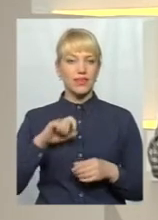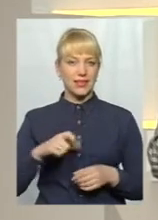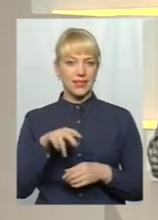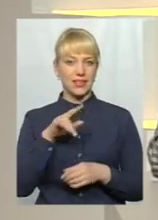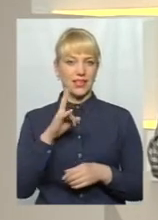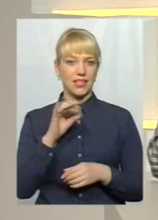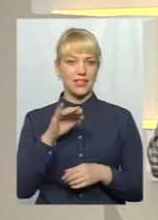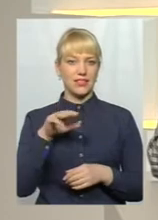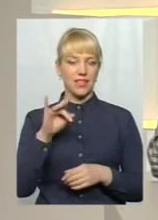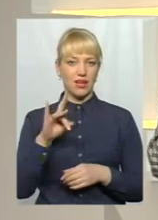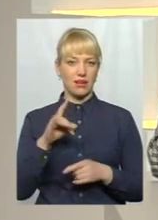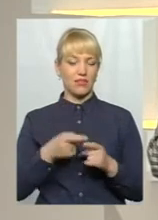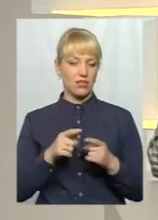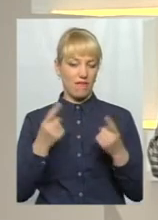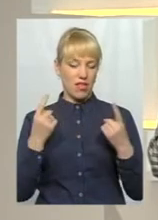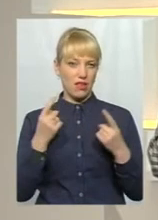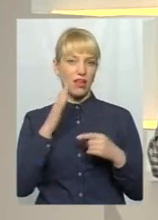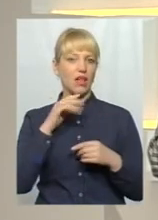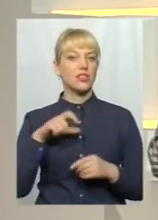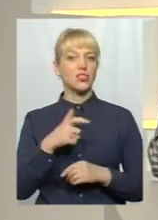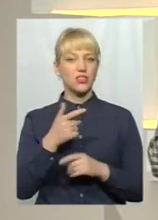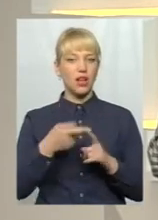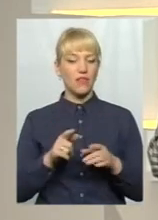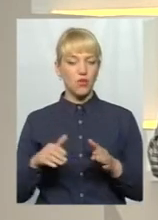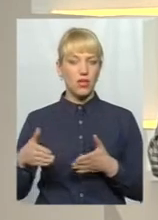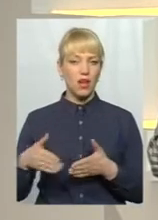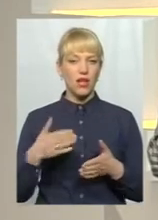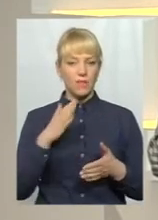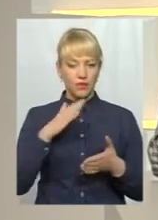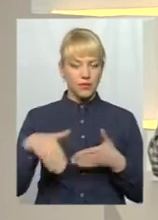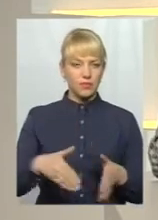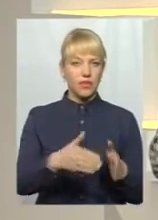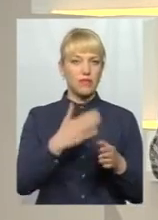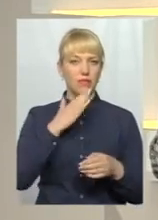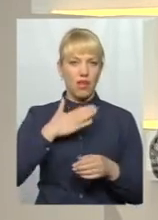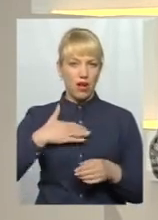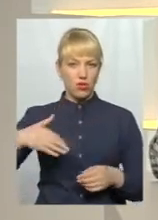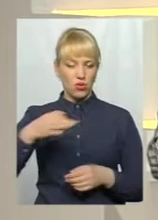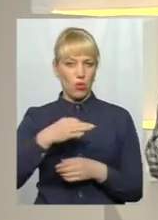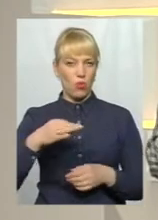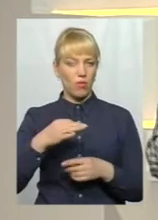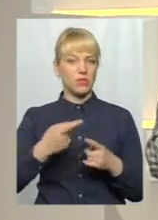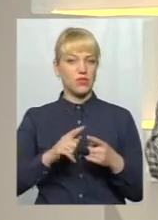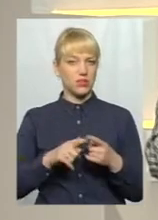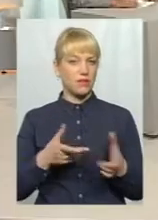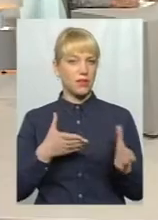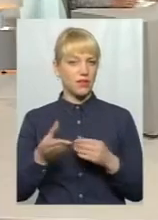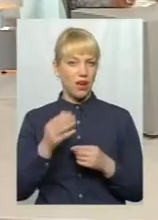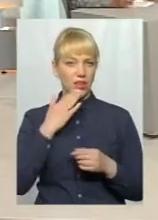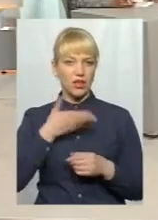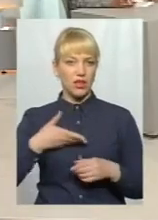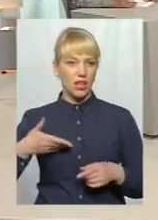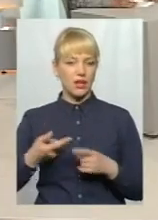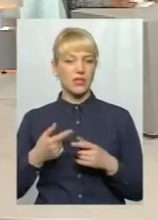все ж таки це велика річка, і вона протікає нашої області, тому тема дуже актуальна для нас. Я представлю спочатку наших гостей. Це